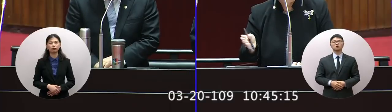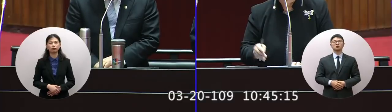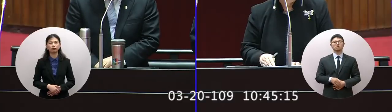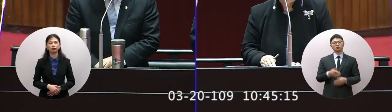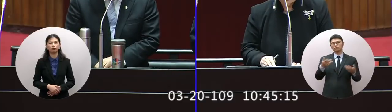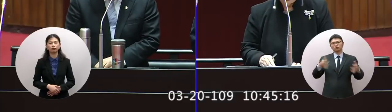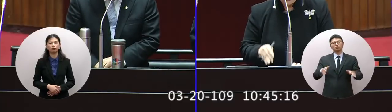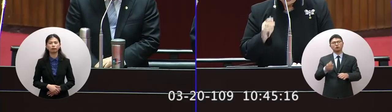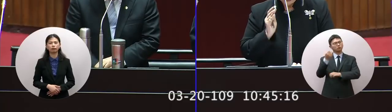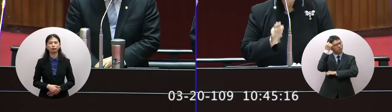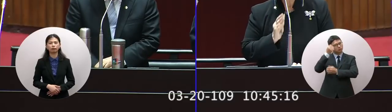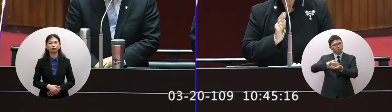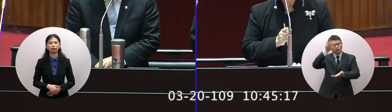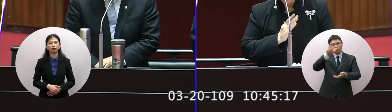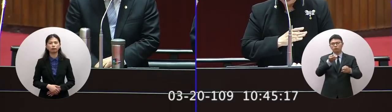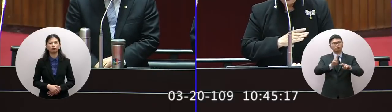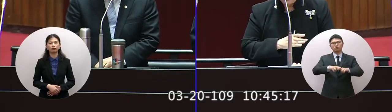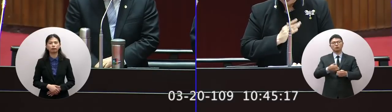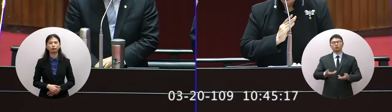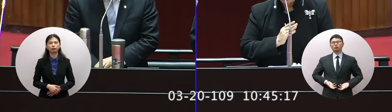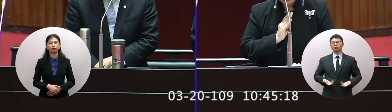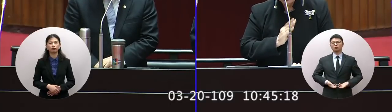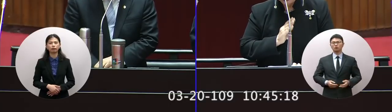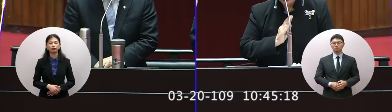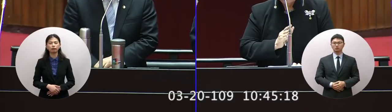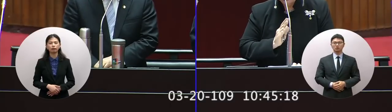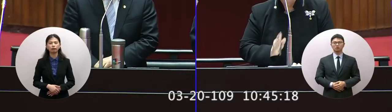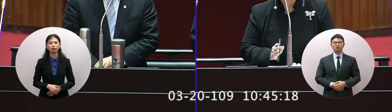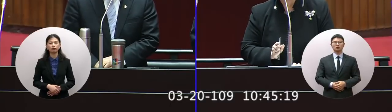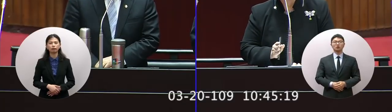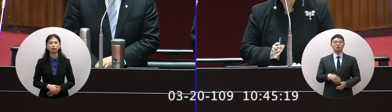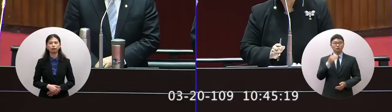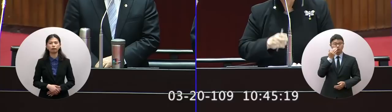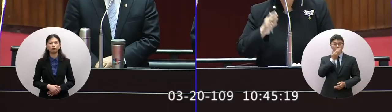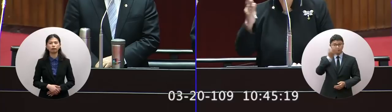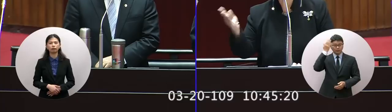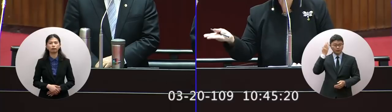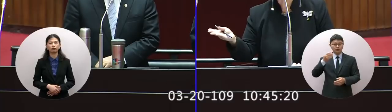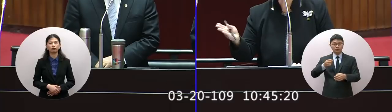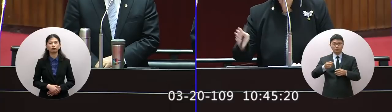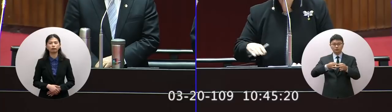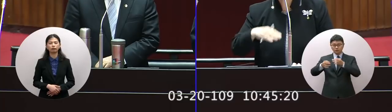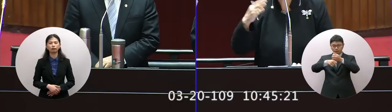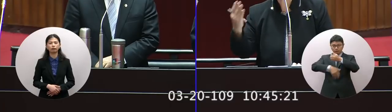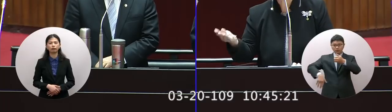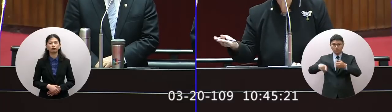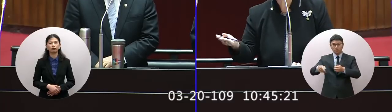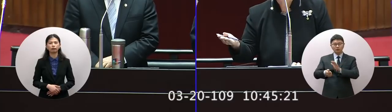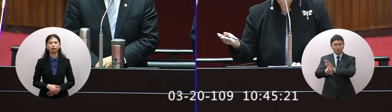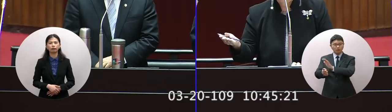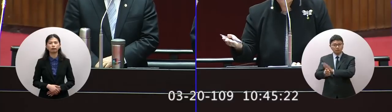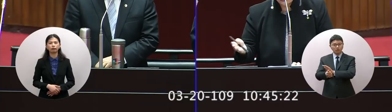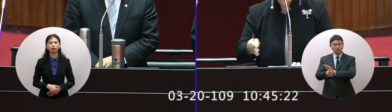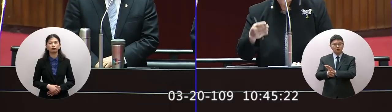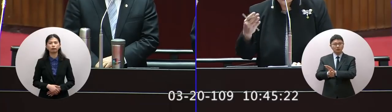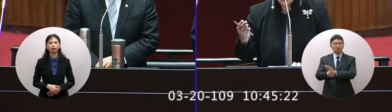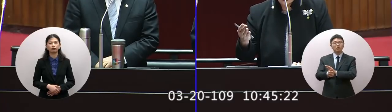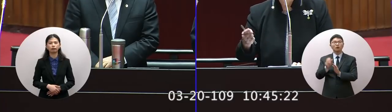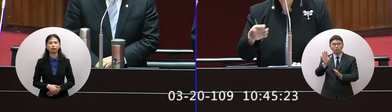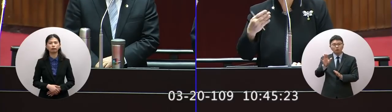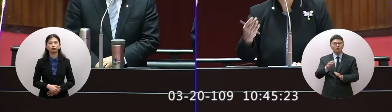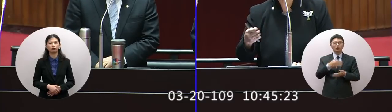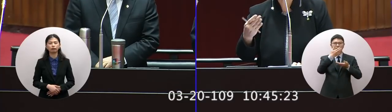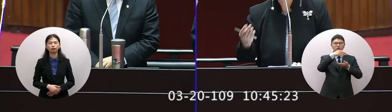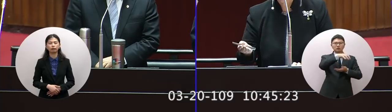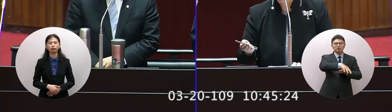已經削業了旅遊業要補助削業的餐飲業旅遊業要補助餐飲業或是